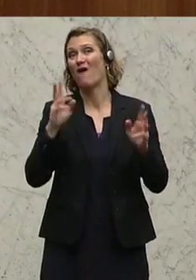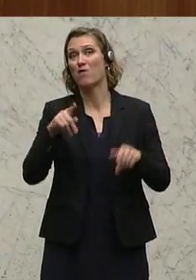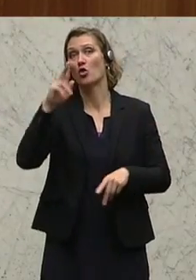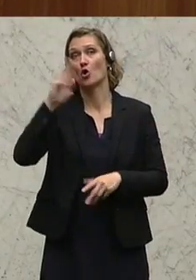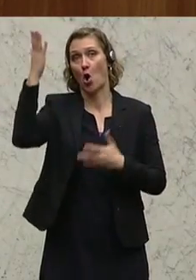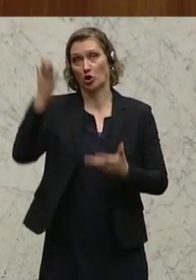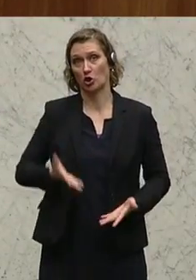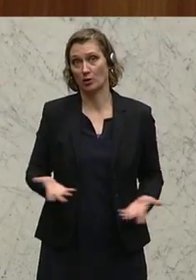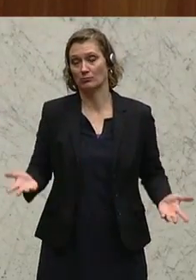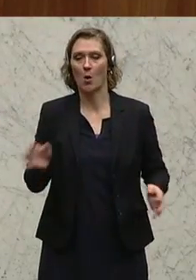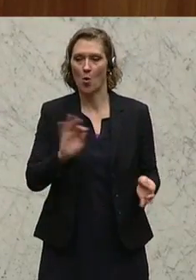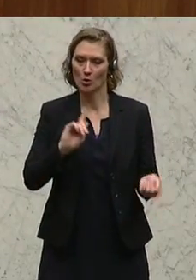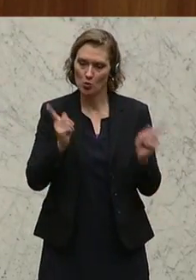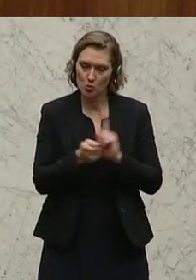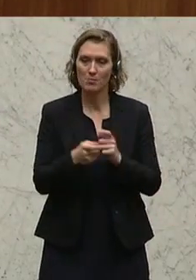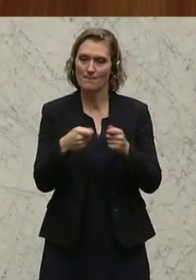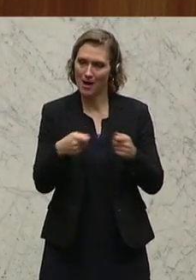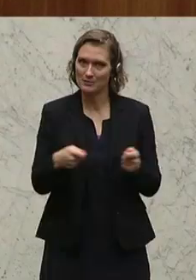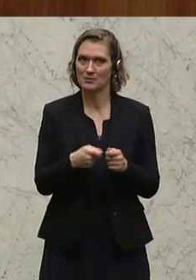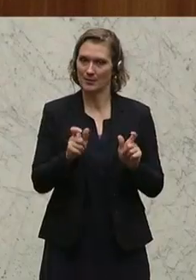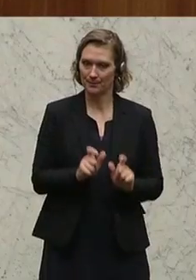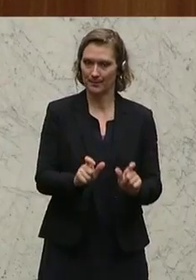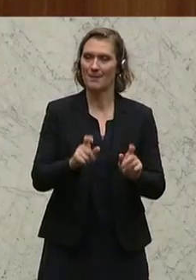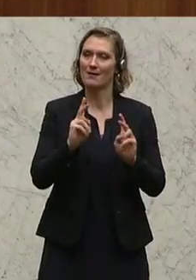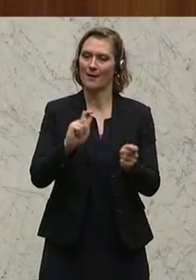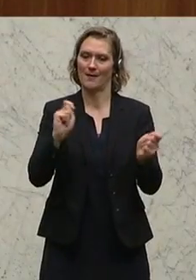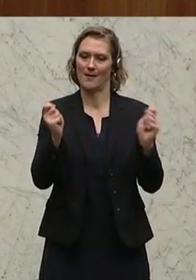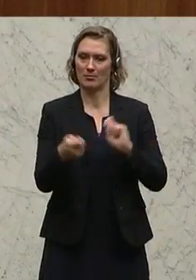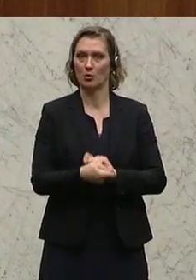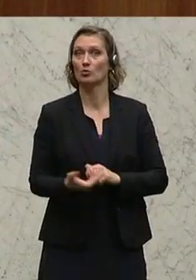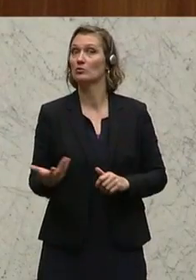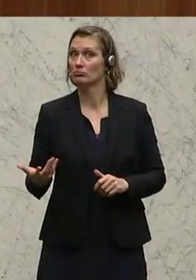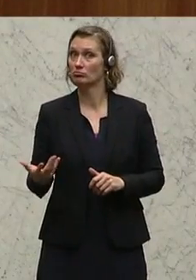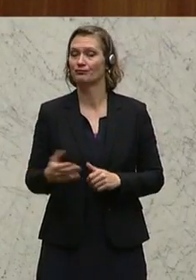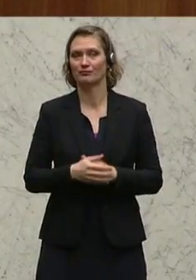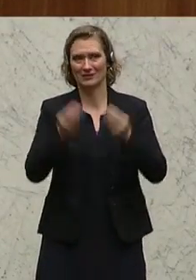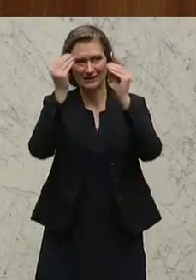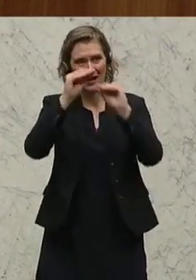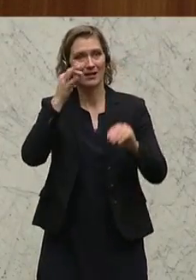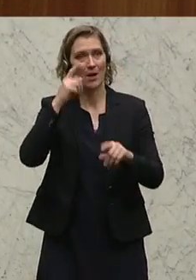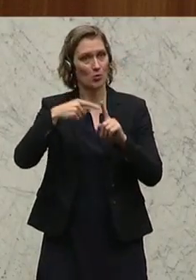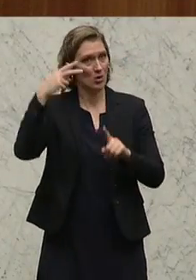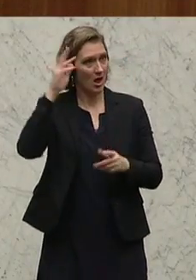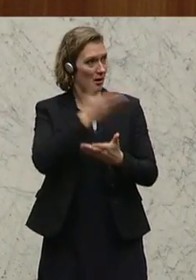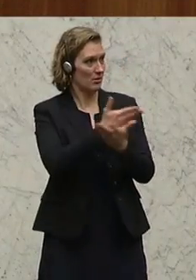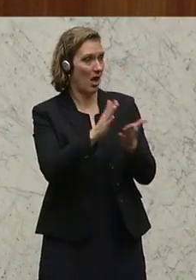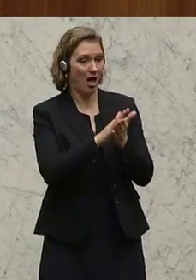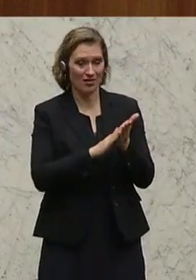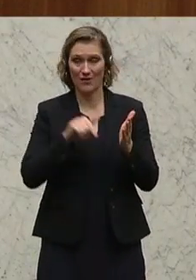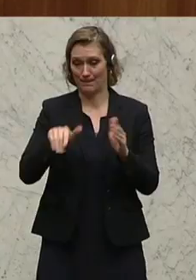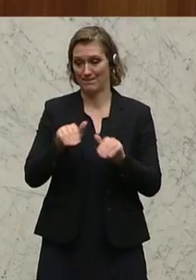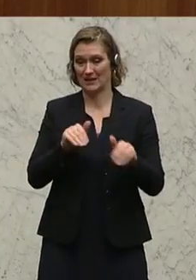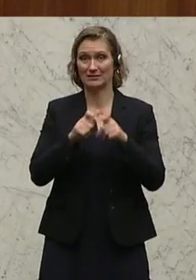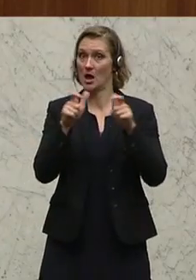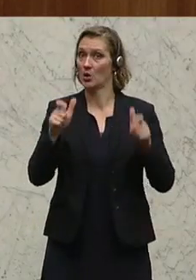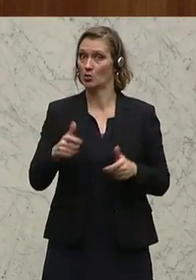oder man kann Maßnahmen setzen, um dies zu ändern. Sehr geehrte Damen und Herren, seit dieses Ministerium,